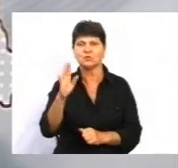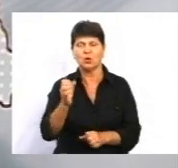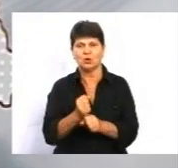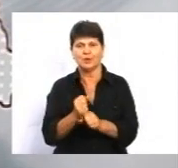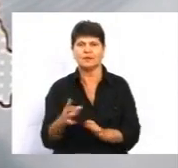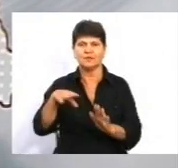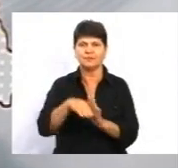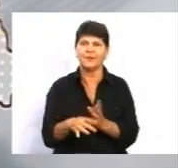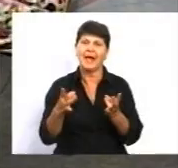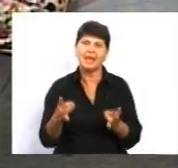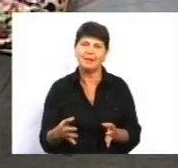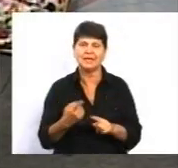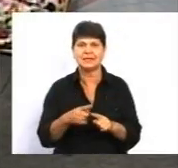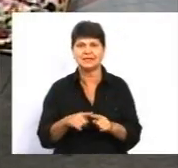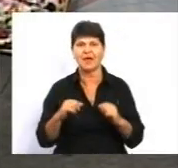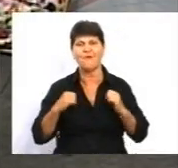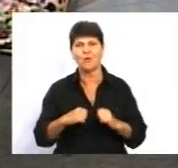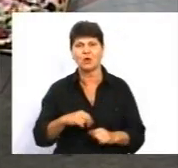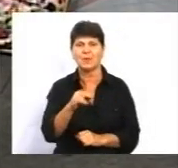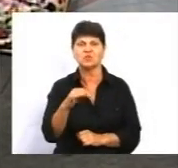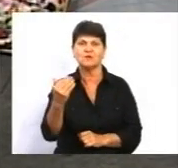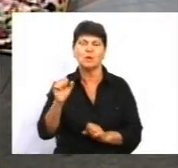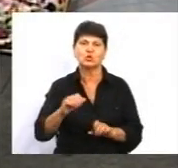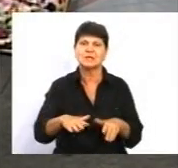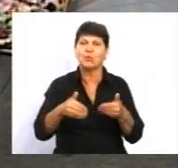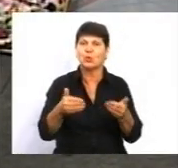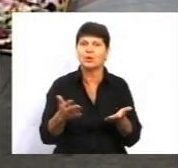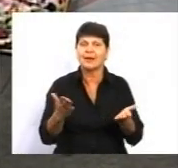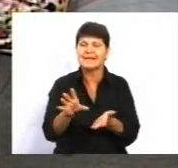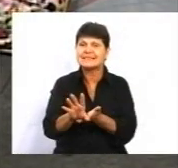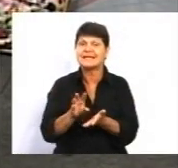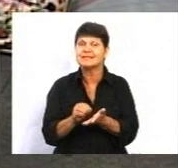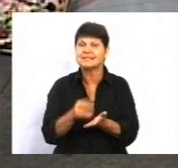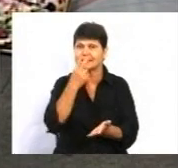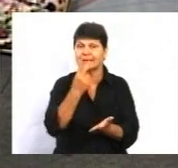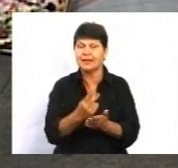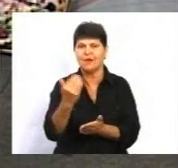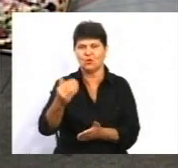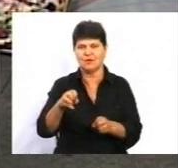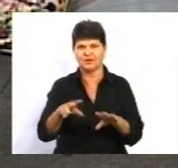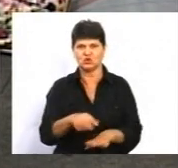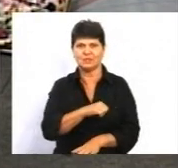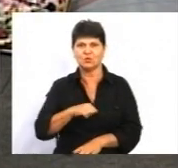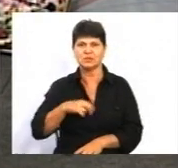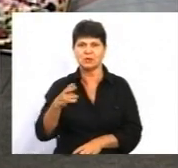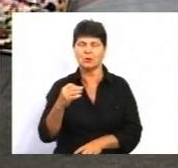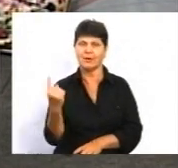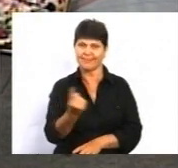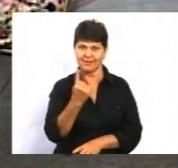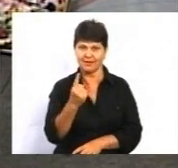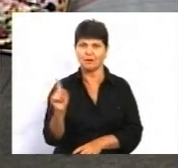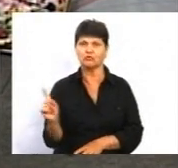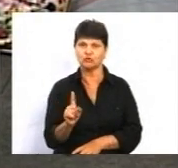елементи цієї форми, чи вони можуть запропонувати якісь зразки, вони вирішують самостійно. Єдине, що